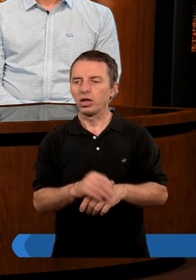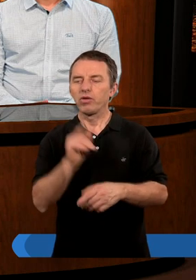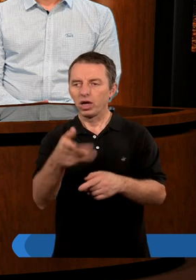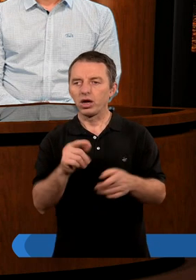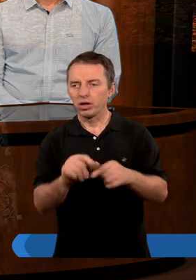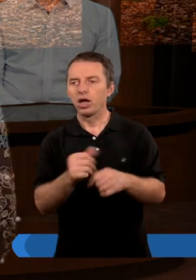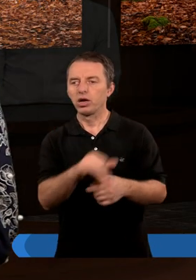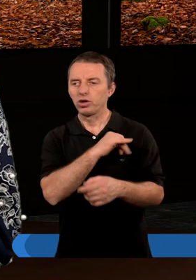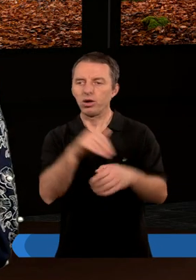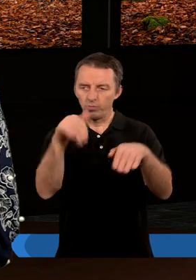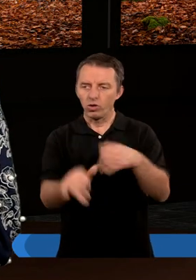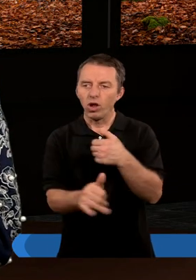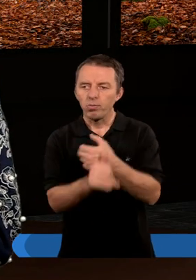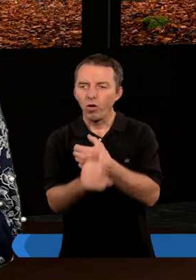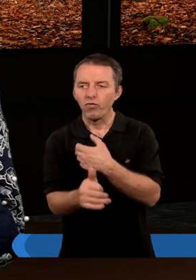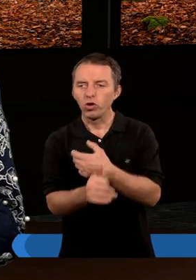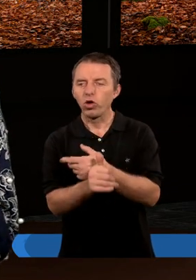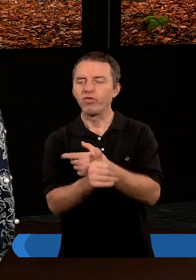w takim razie grzech może powodować